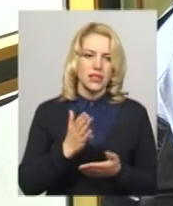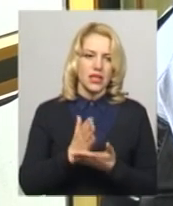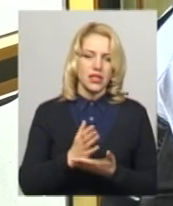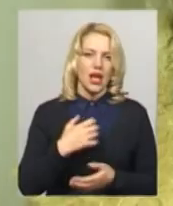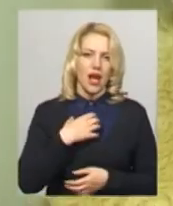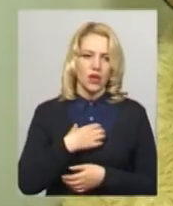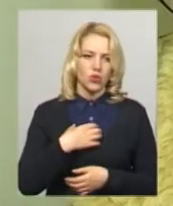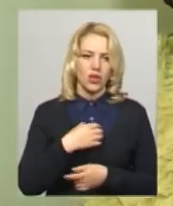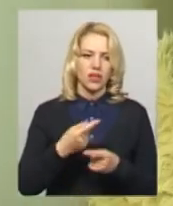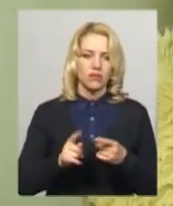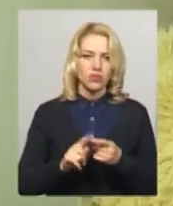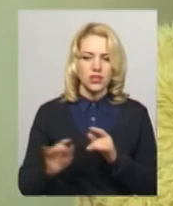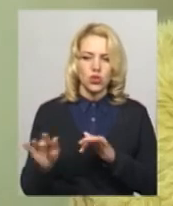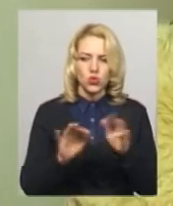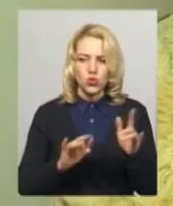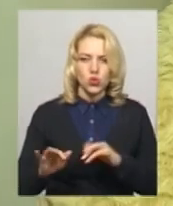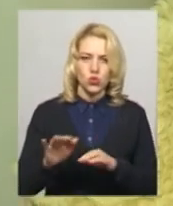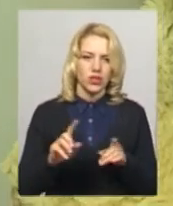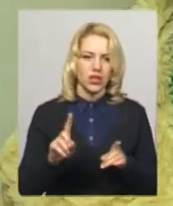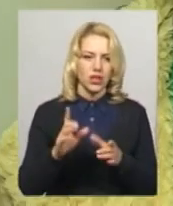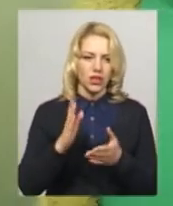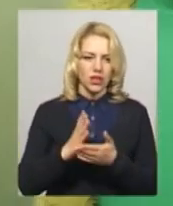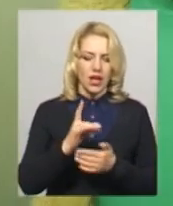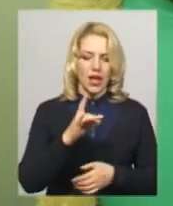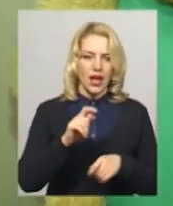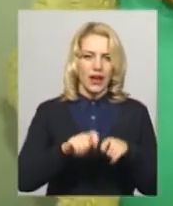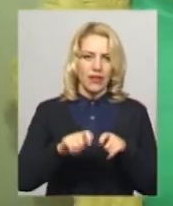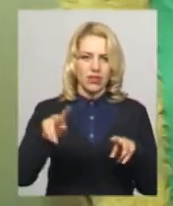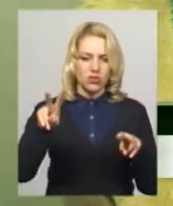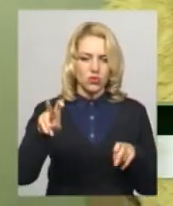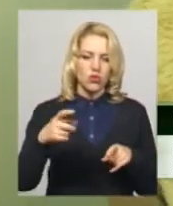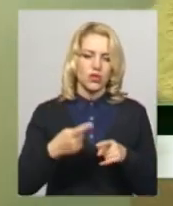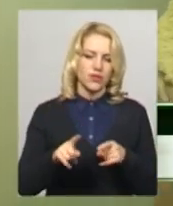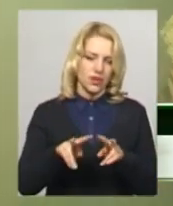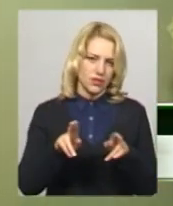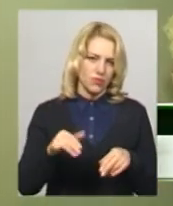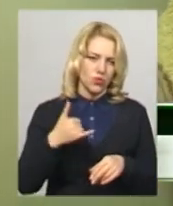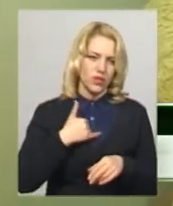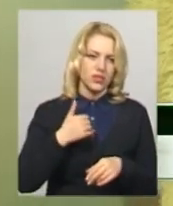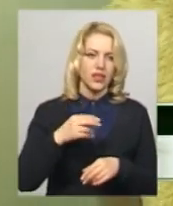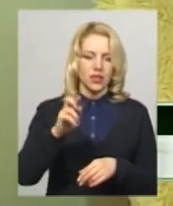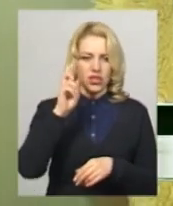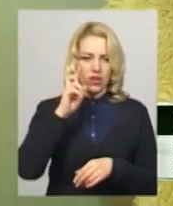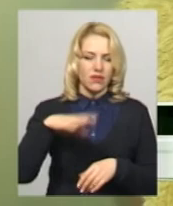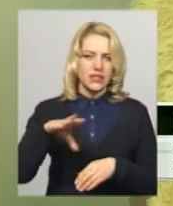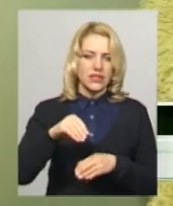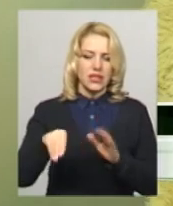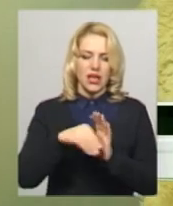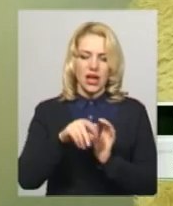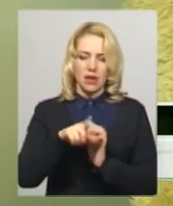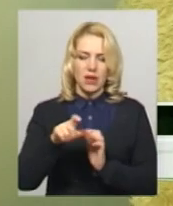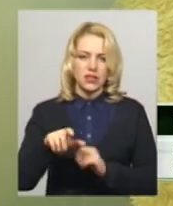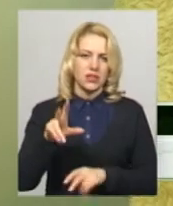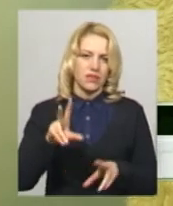в «Ревізорі», він аналогічно відбувається в нашій державі. Всі хабарники вважають, що вони роблять правильно все. Вони ж себе